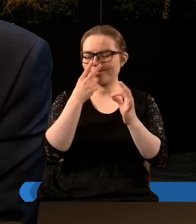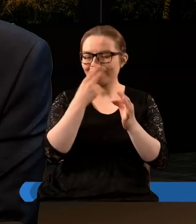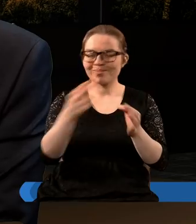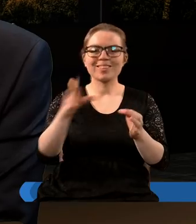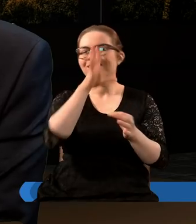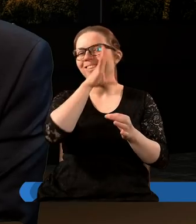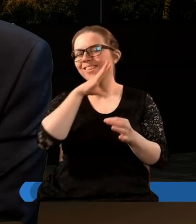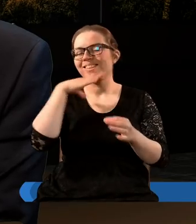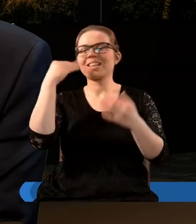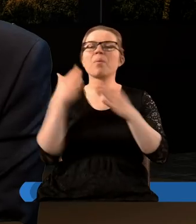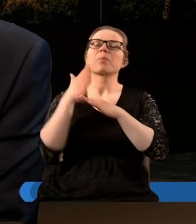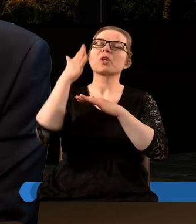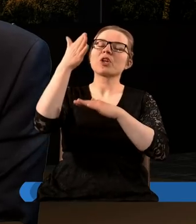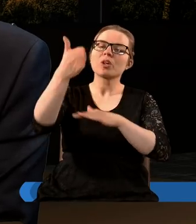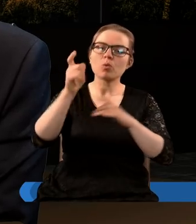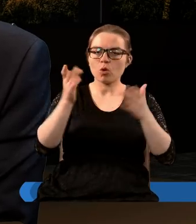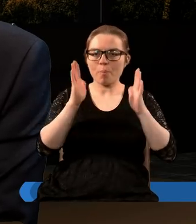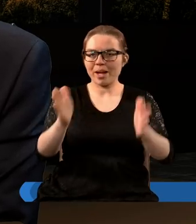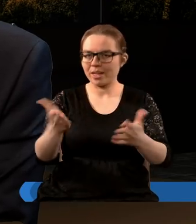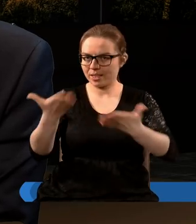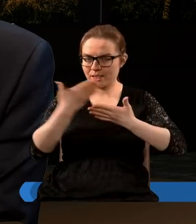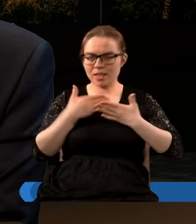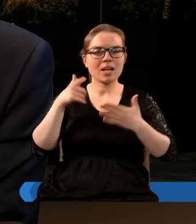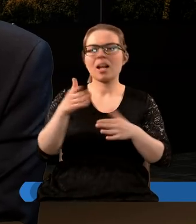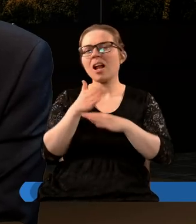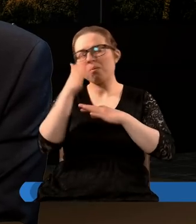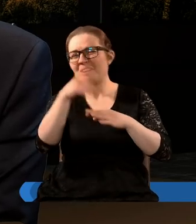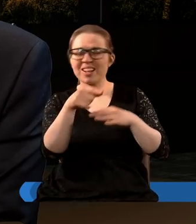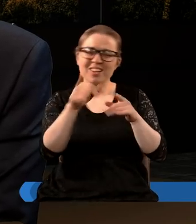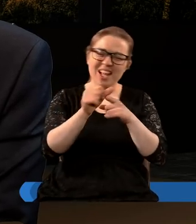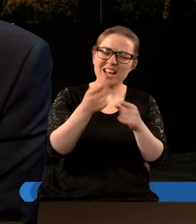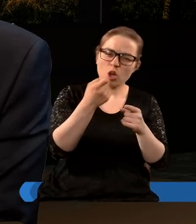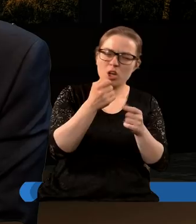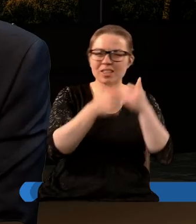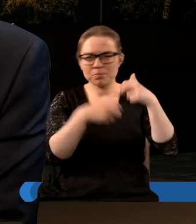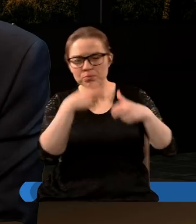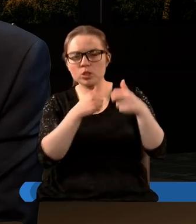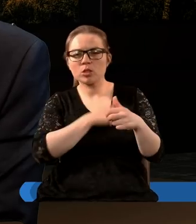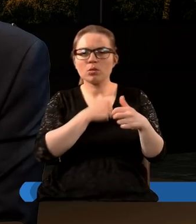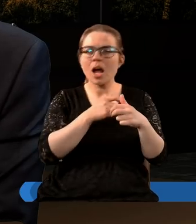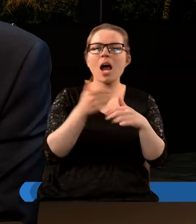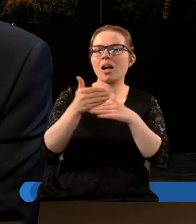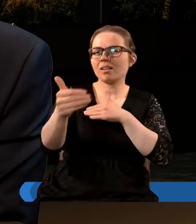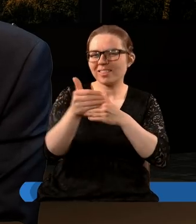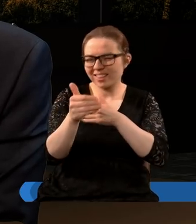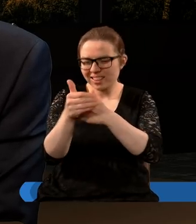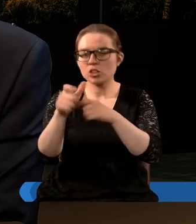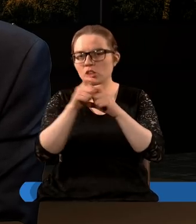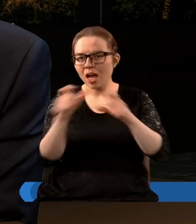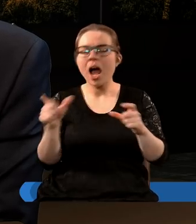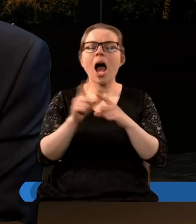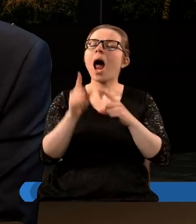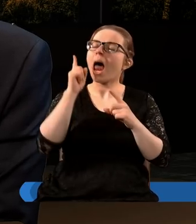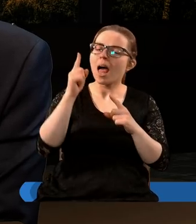popatrzeć w przyszłość i chociaż ta przyszłość nie nastraja optymizmem w najbliższym swoim czasie